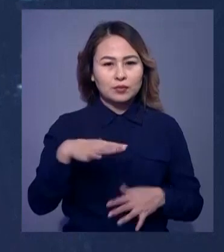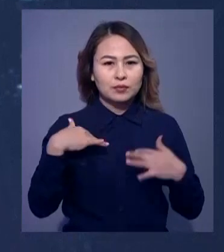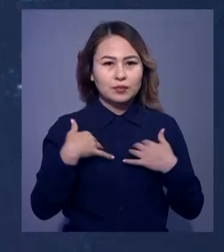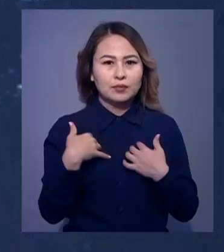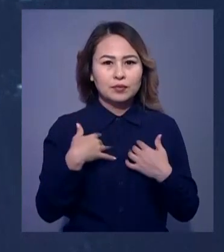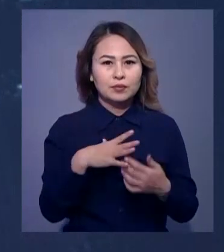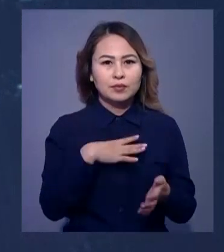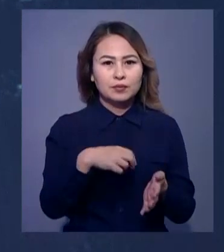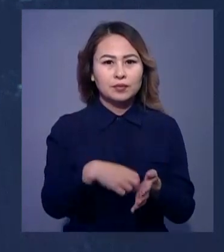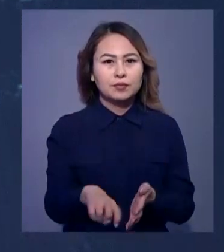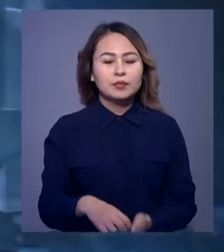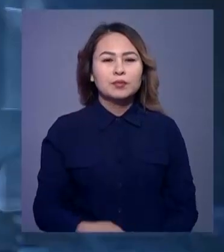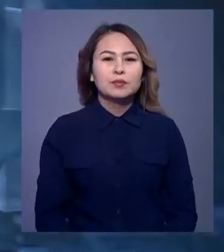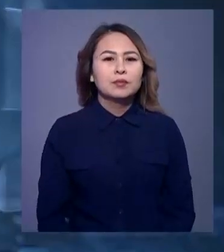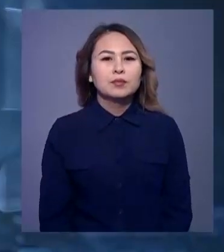көңіл әйтті.